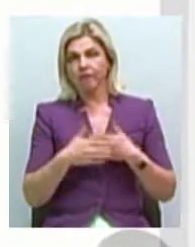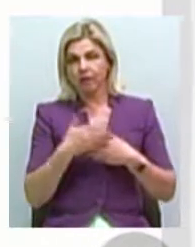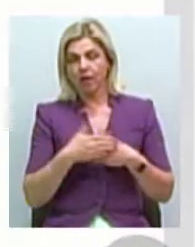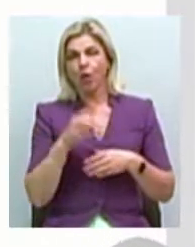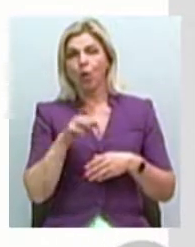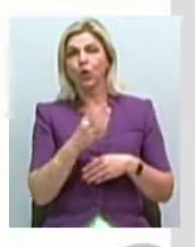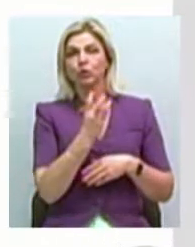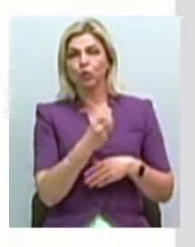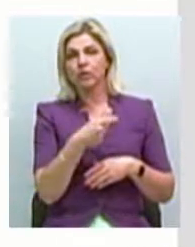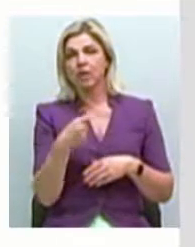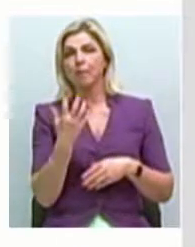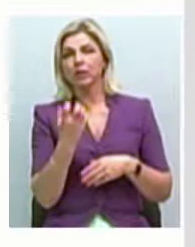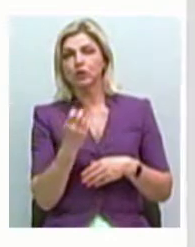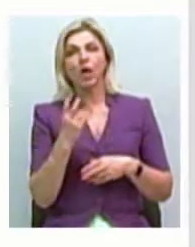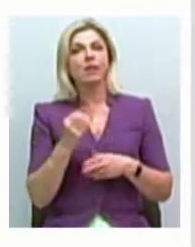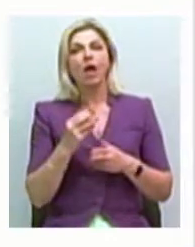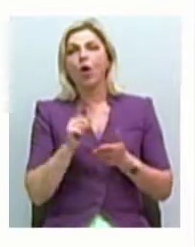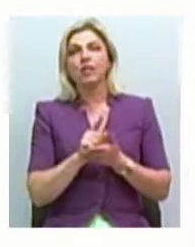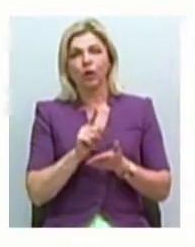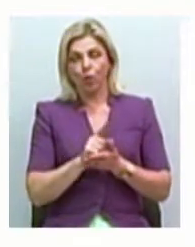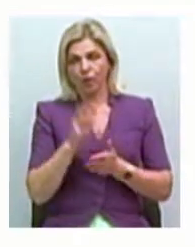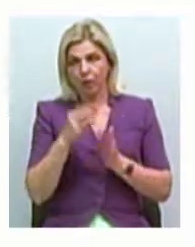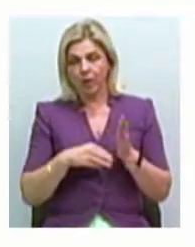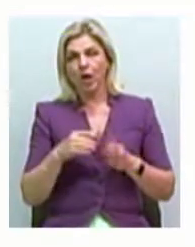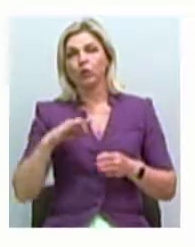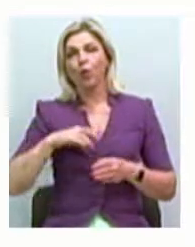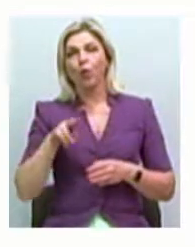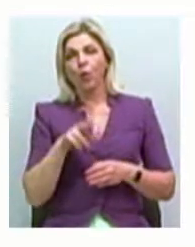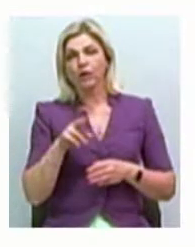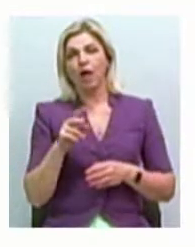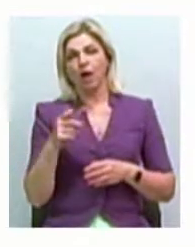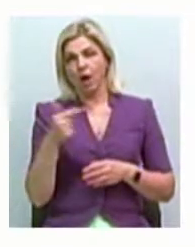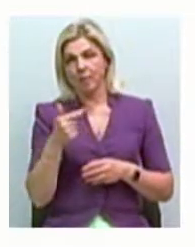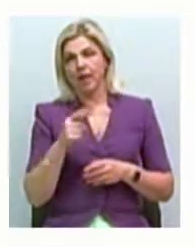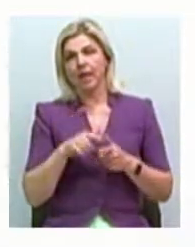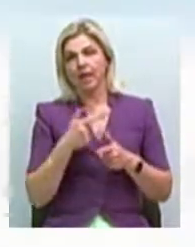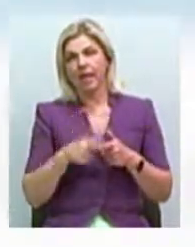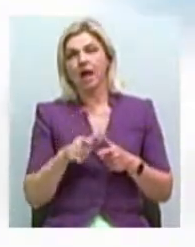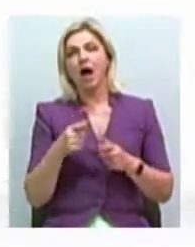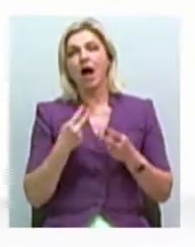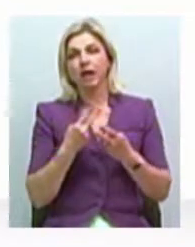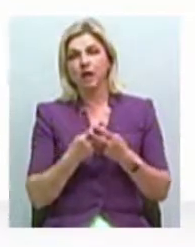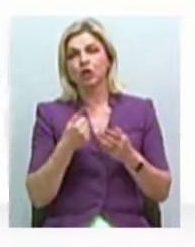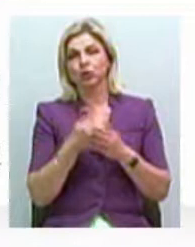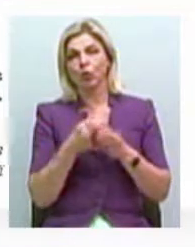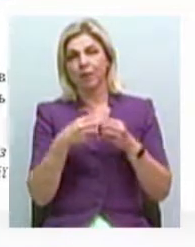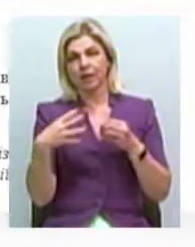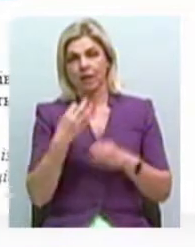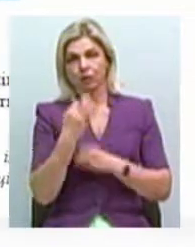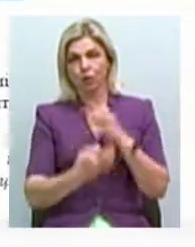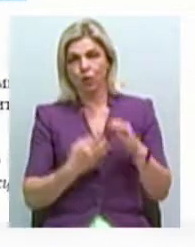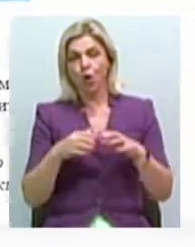до 500. Неоподаткованих мінімумів доходів громадян або адміністративний арешт на строк до 15 діб з